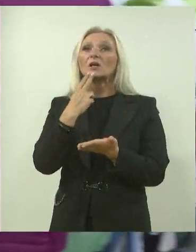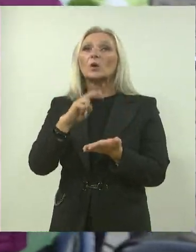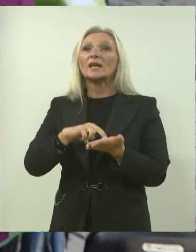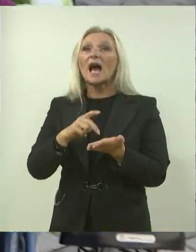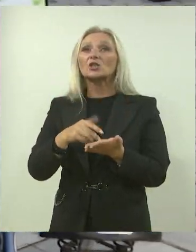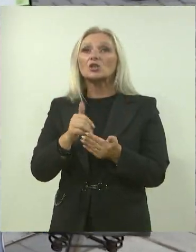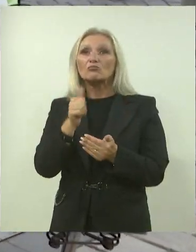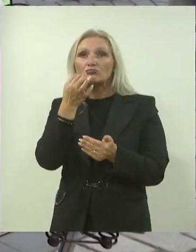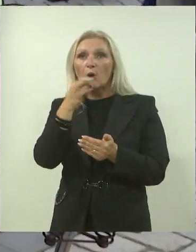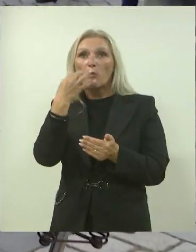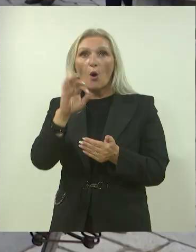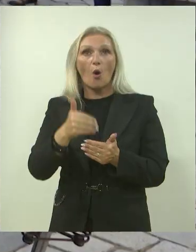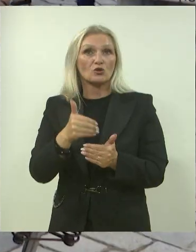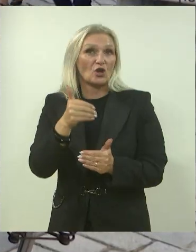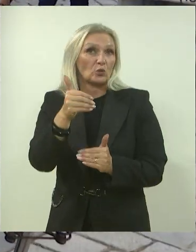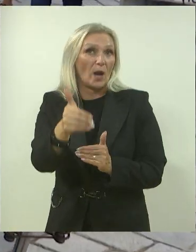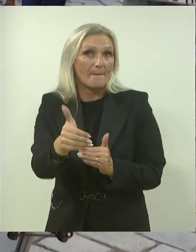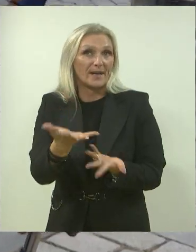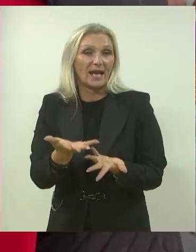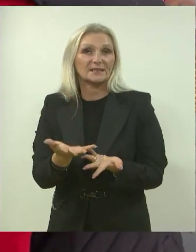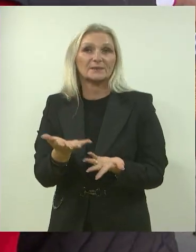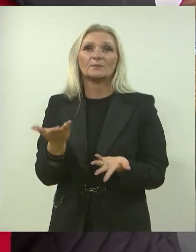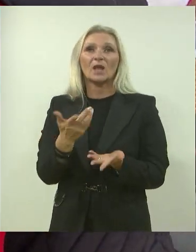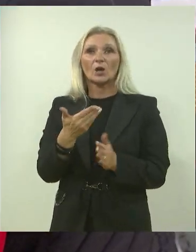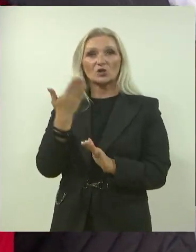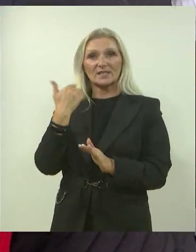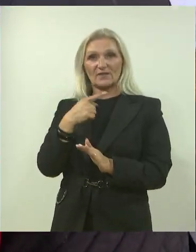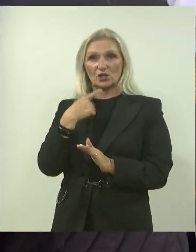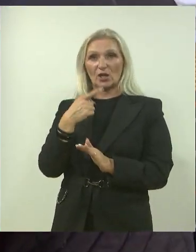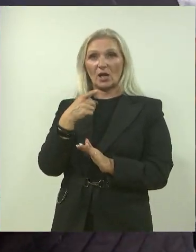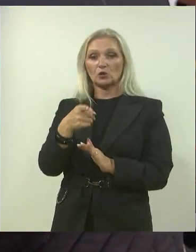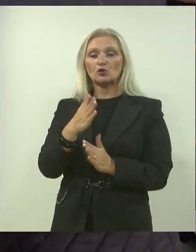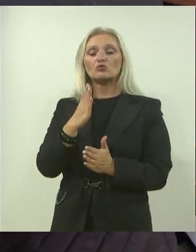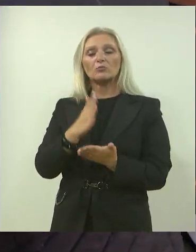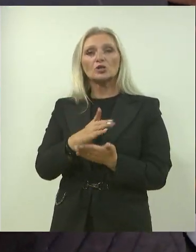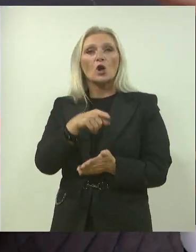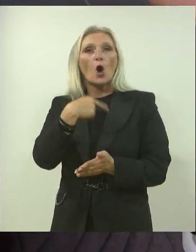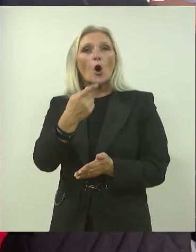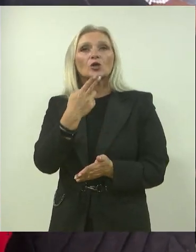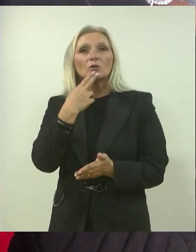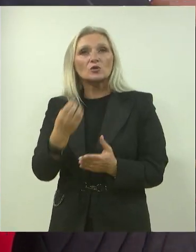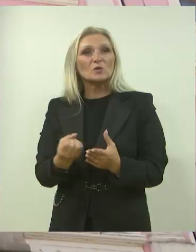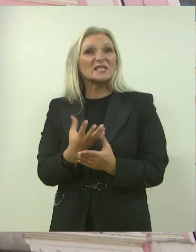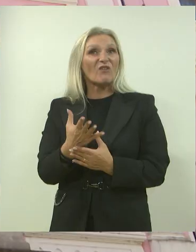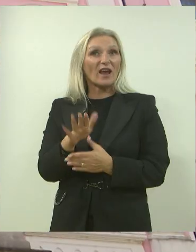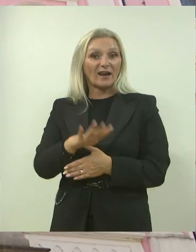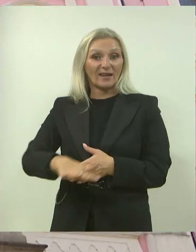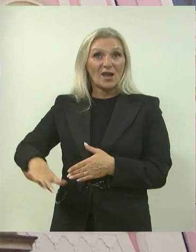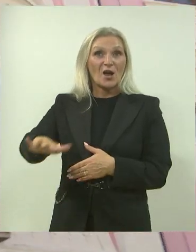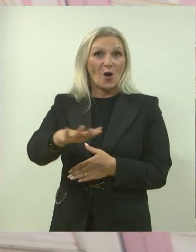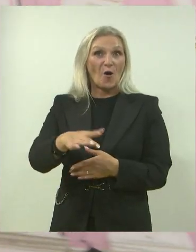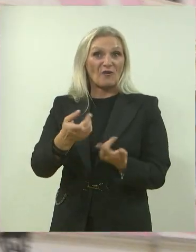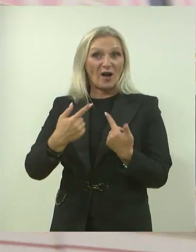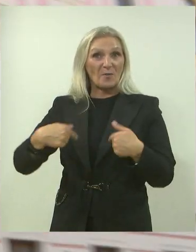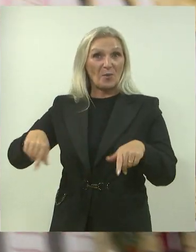unaprijediti, jer kao što sam već naglasio, to su upravo oni koji su stvarali ovo područje i smatram da